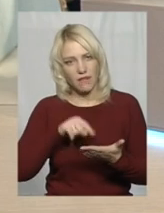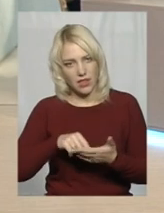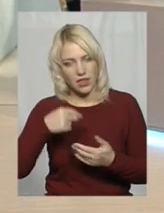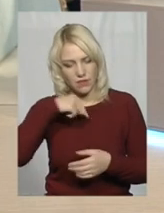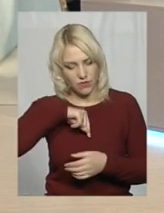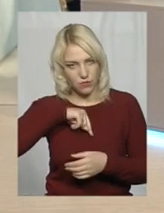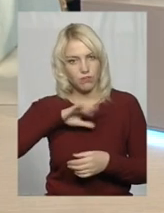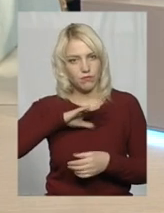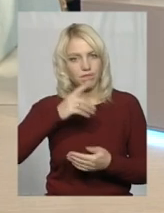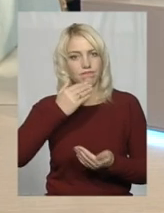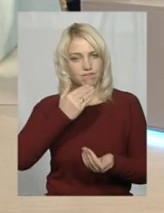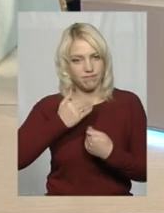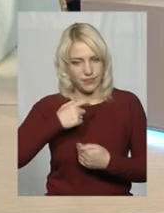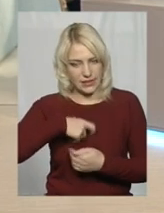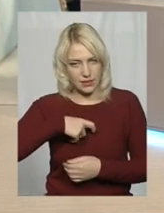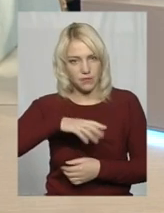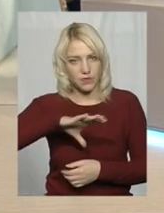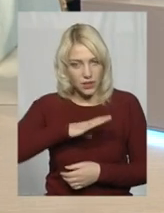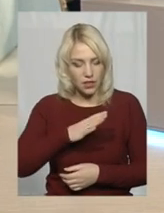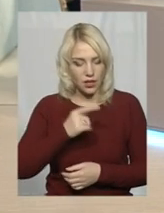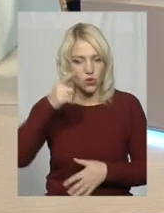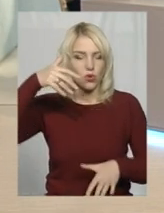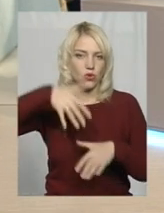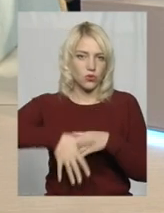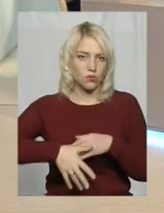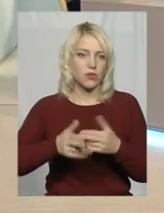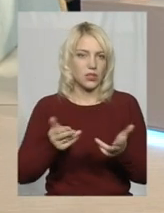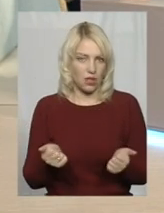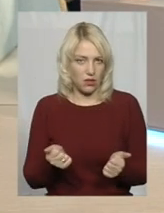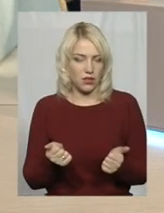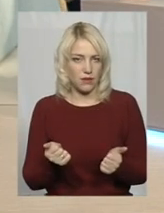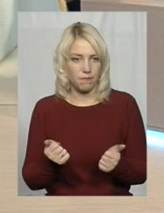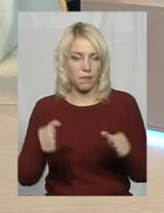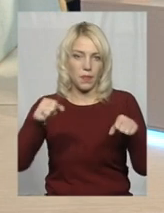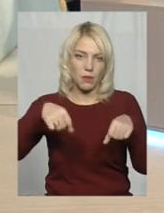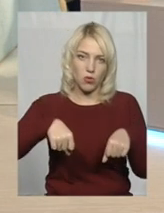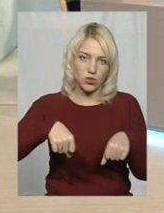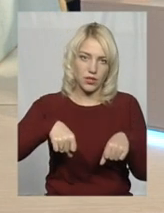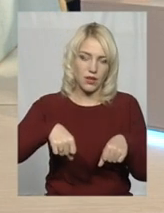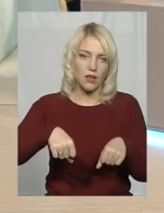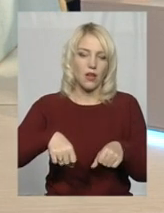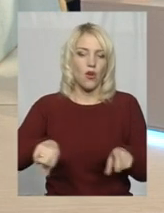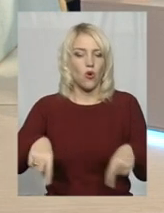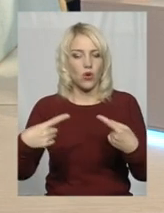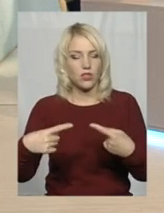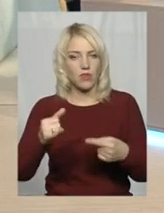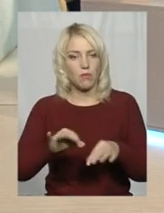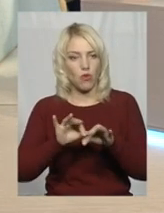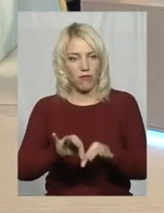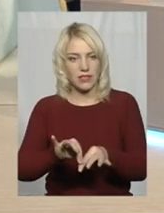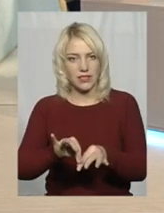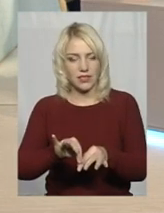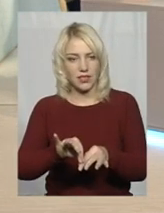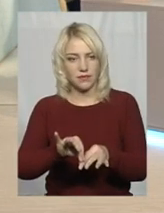запитання і розумію, що так, можна організувати і провести